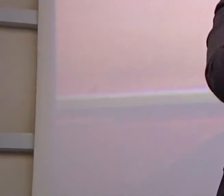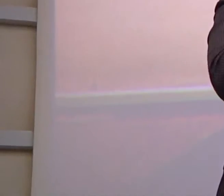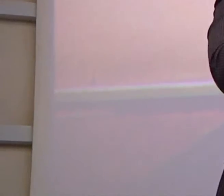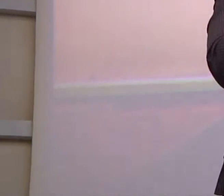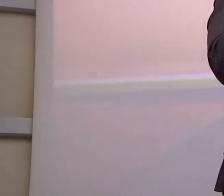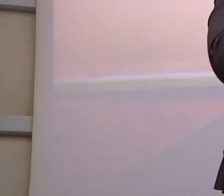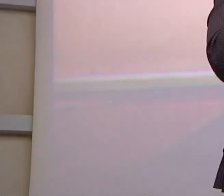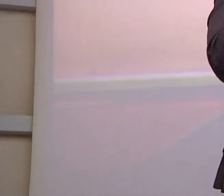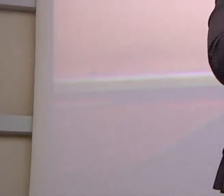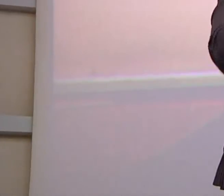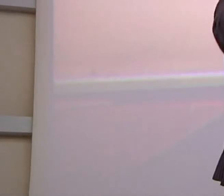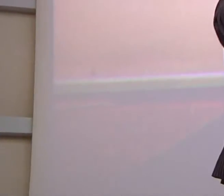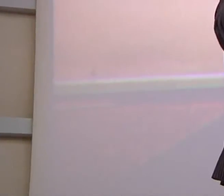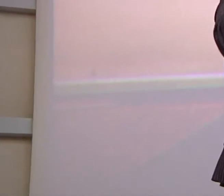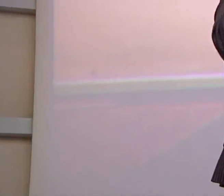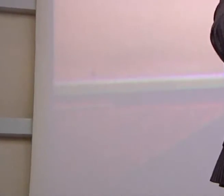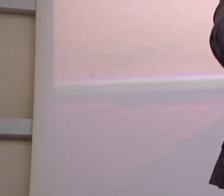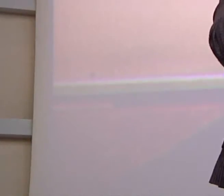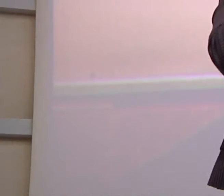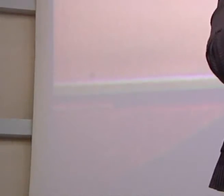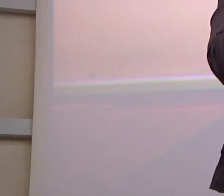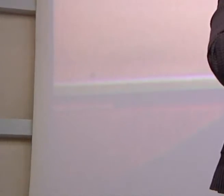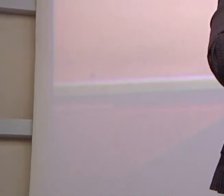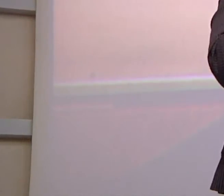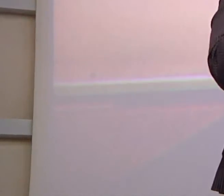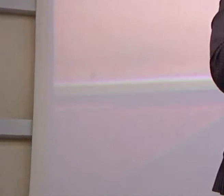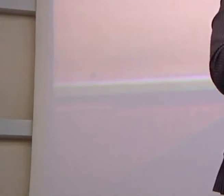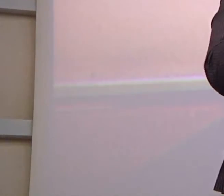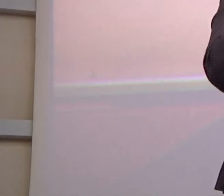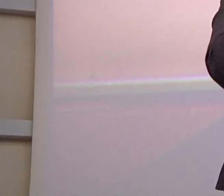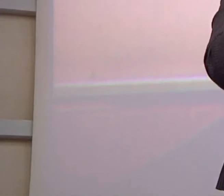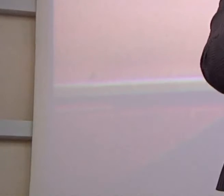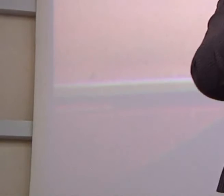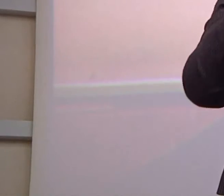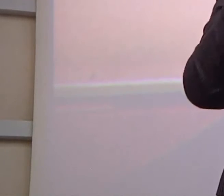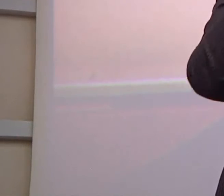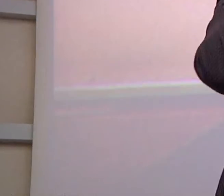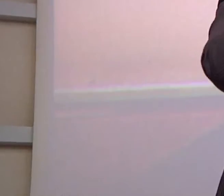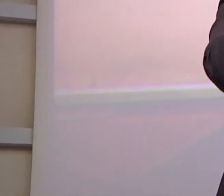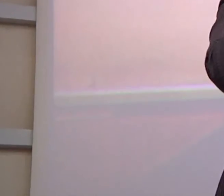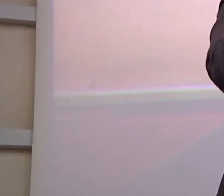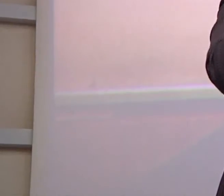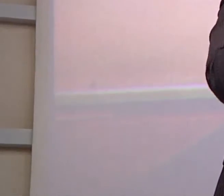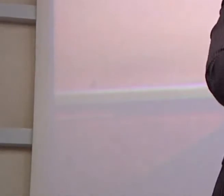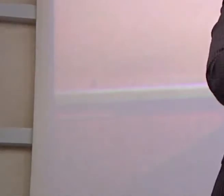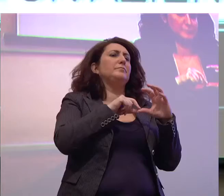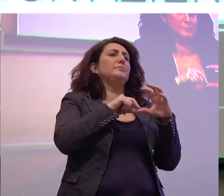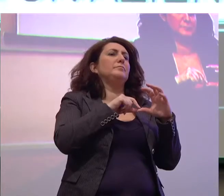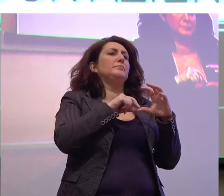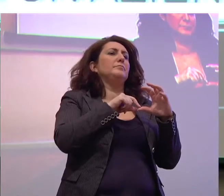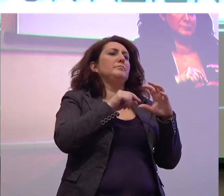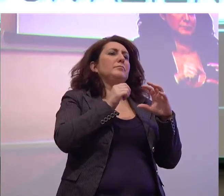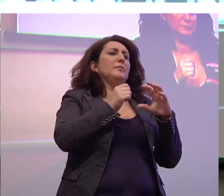quando in un'azienda si dismettono, si